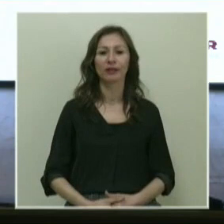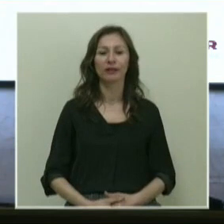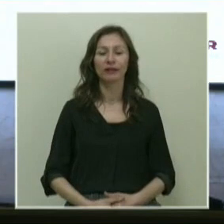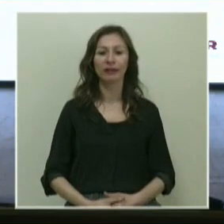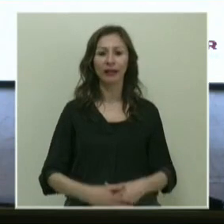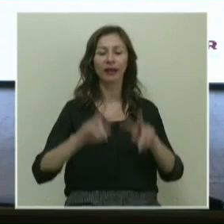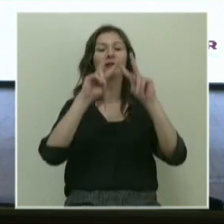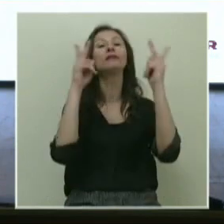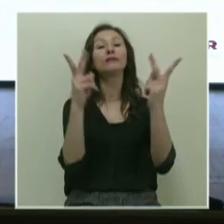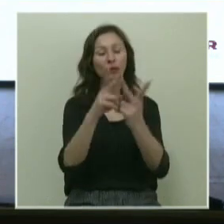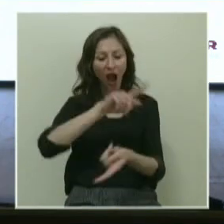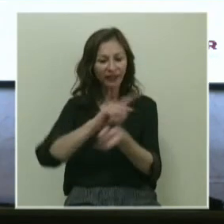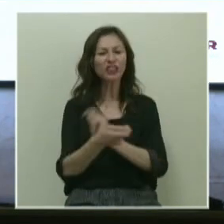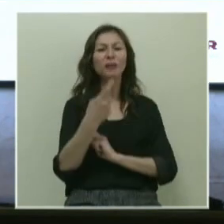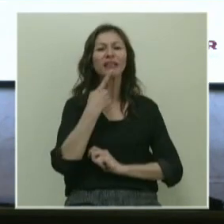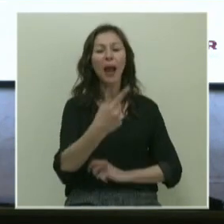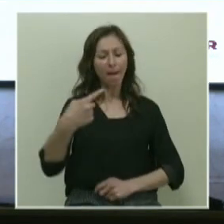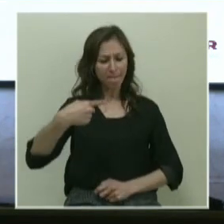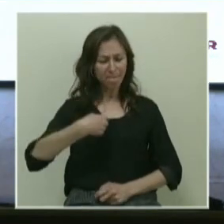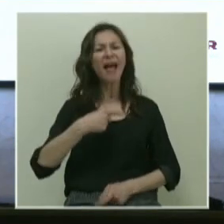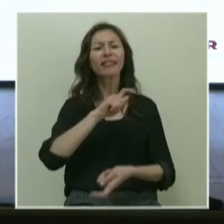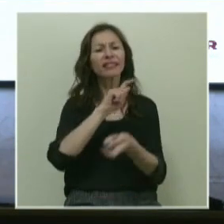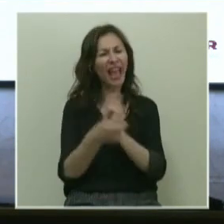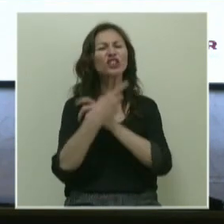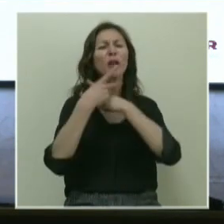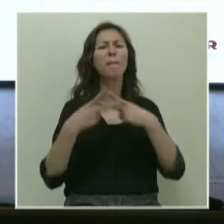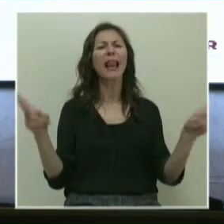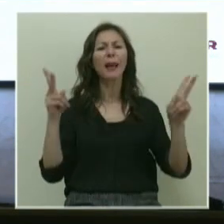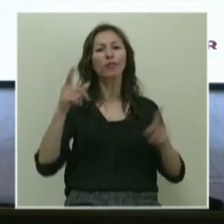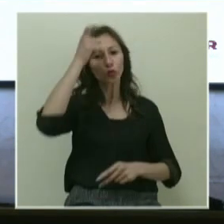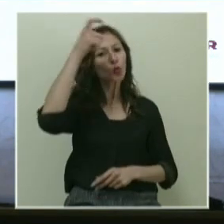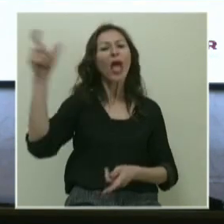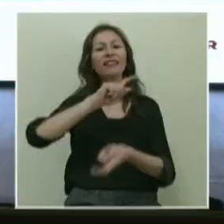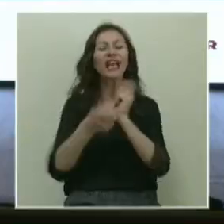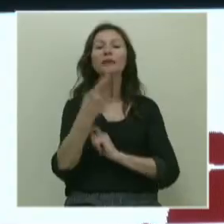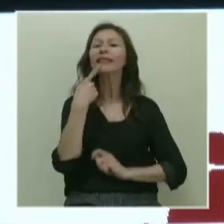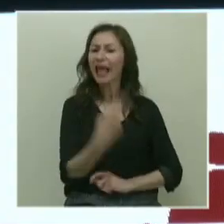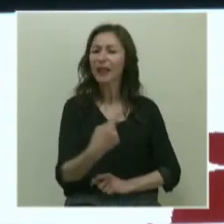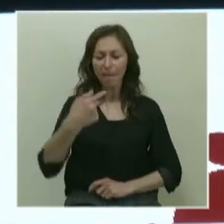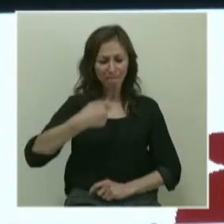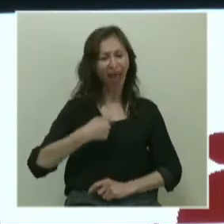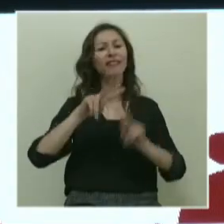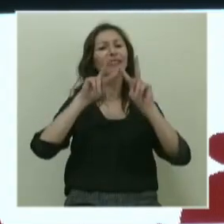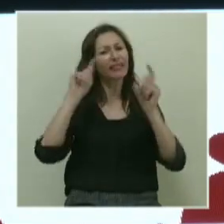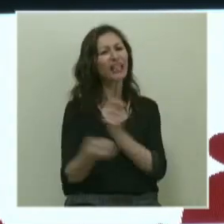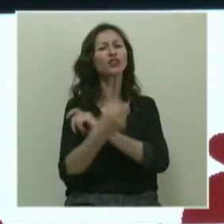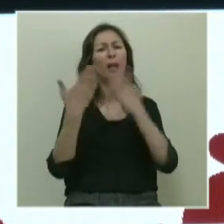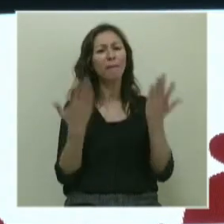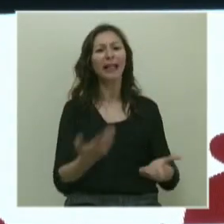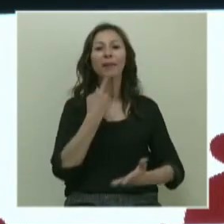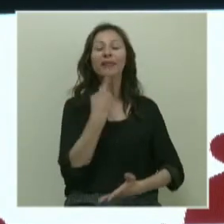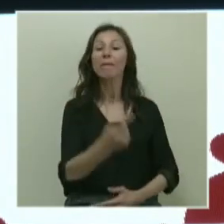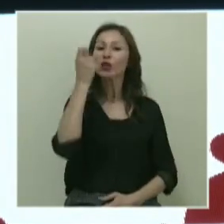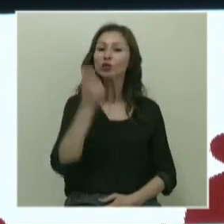Dünya değişmelidir diyenler, ben değiştirebilirim. Türkiye değişmelidir diyenler, ben değiştirebilirim demek